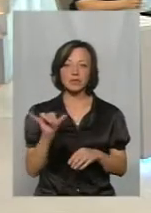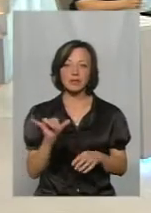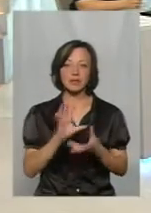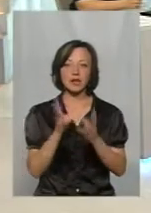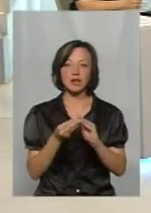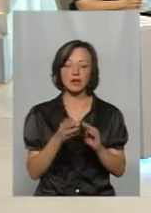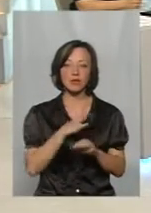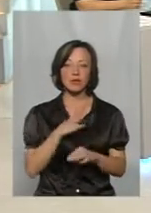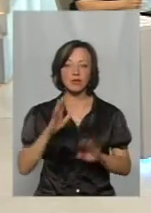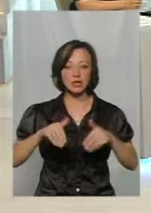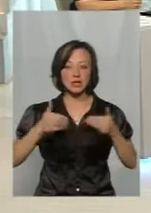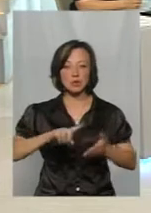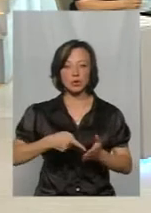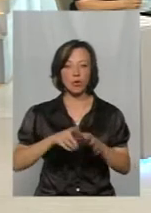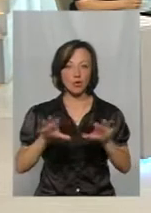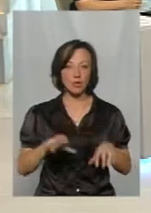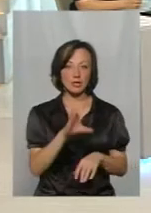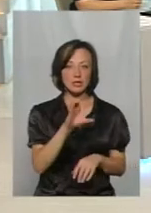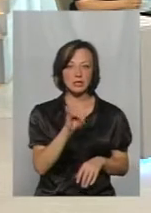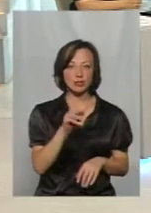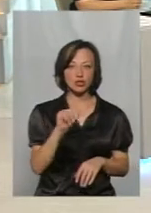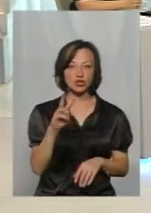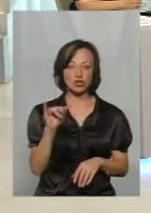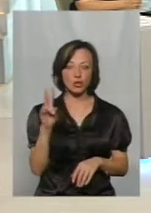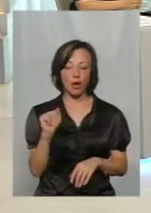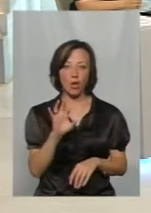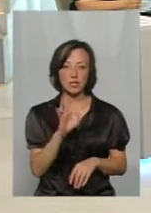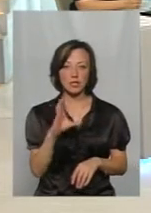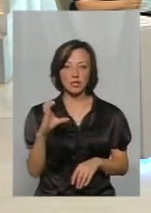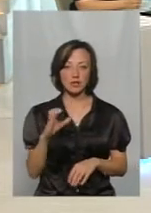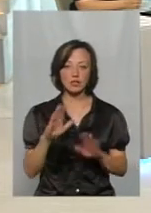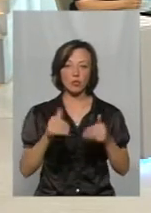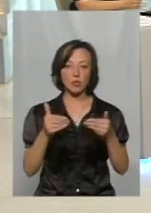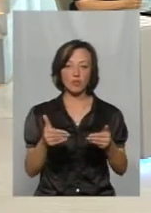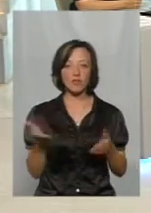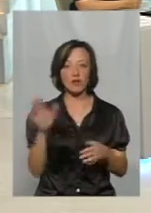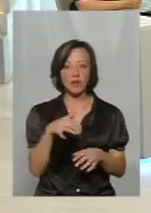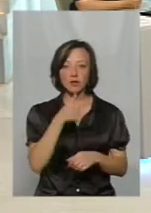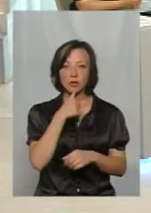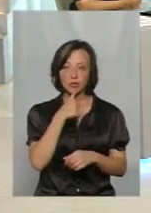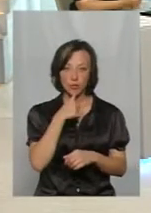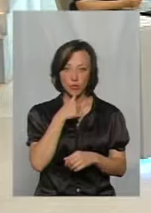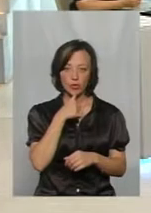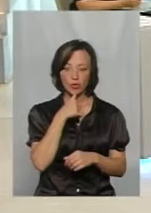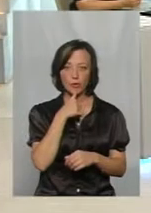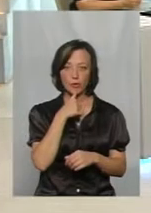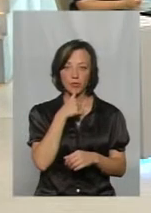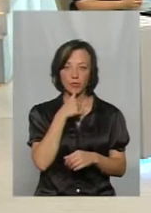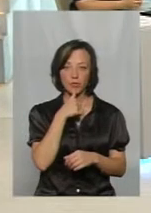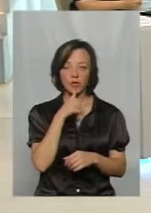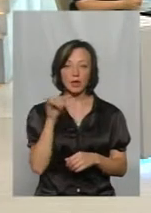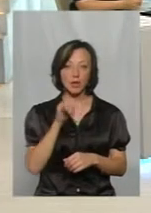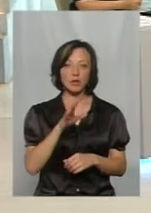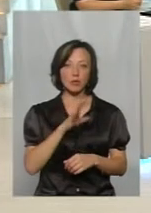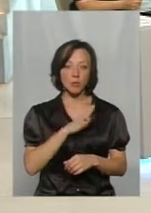взагалі він був за ініціативою міського голови, Семчишного Олександра Сергійовича. Він запропонував, давайте спробуємо. І